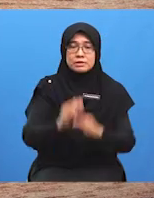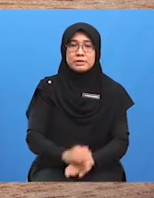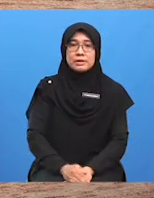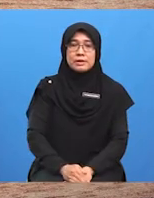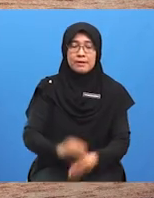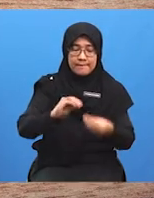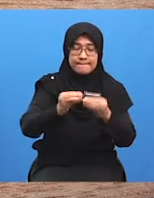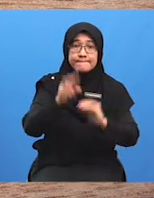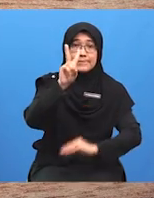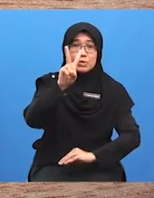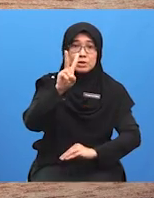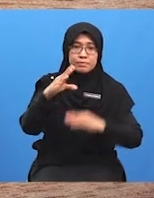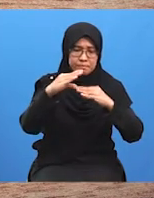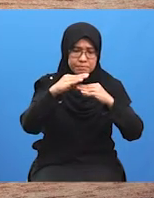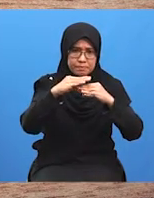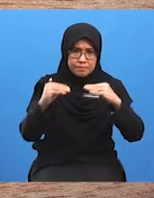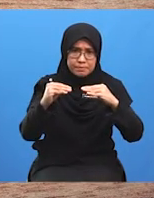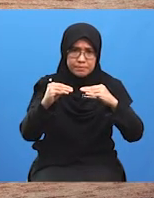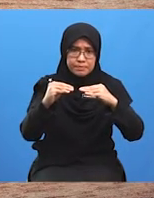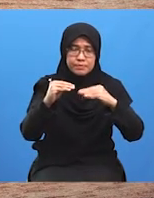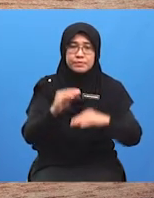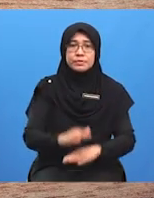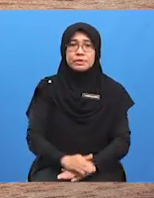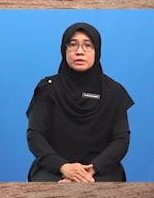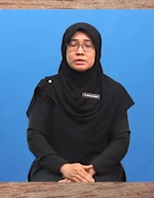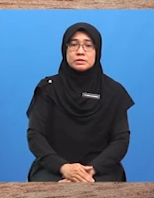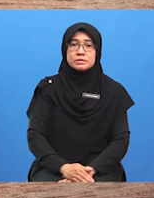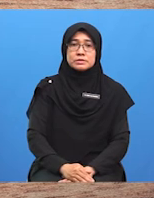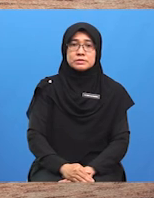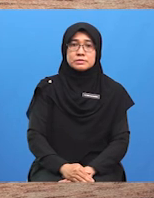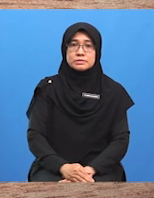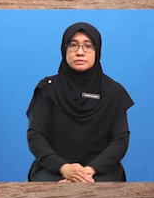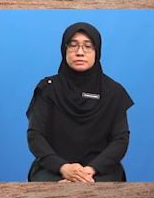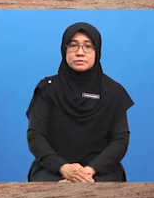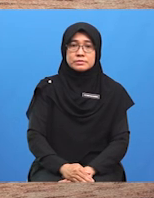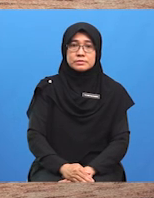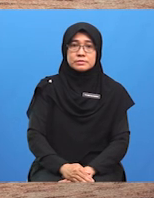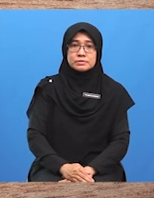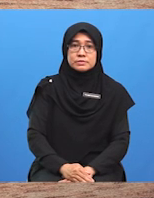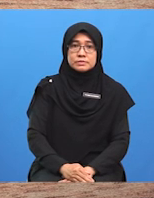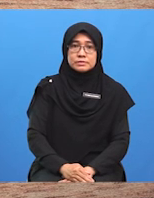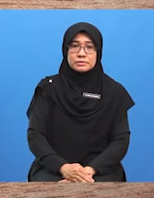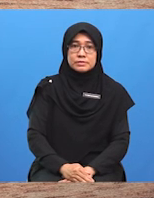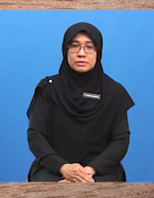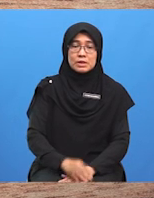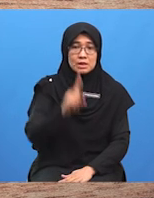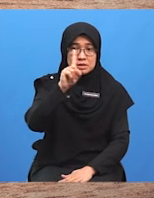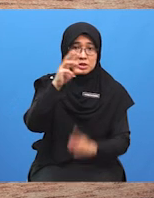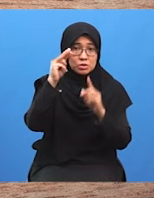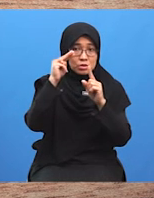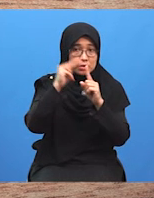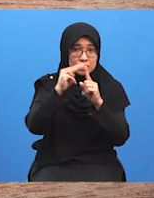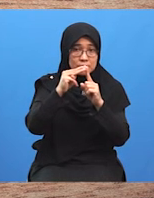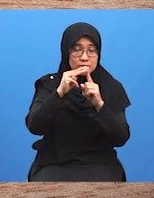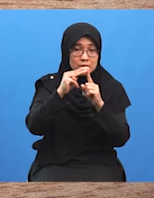kedua Nibling Markah yang diperuntukkan adalah Satu markah bagi jawapan